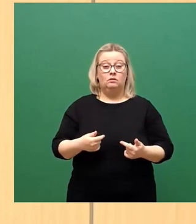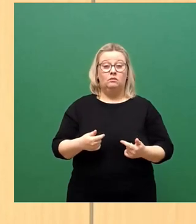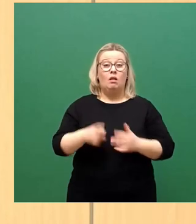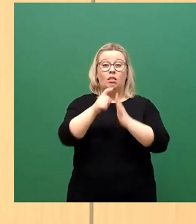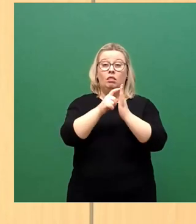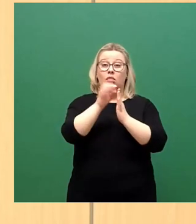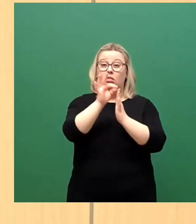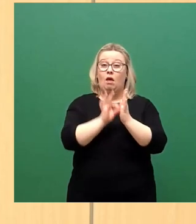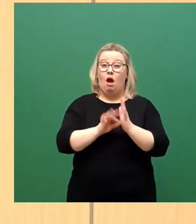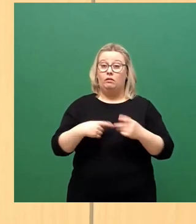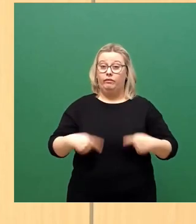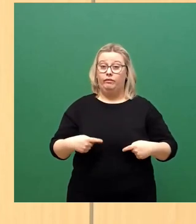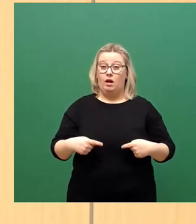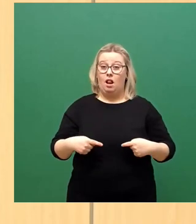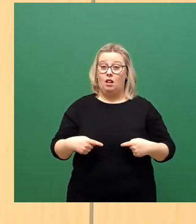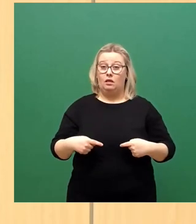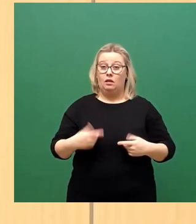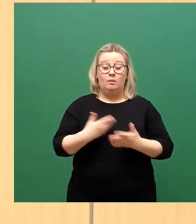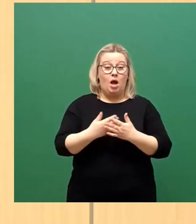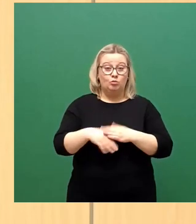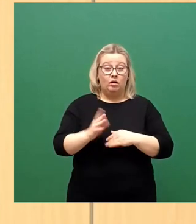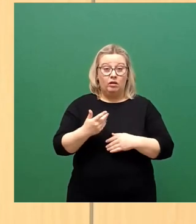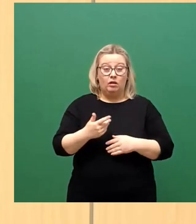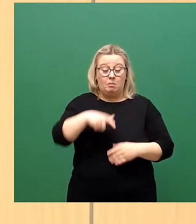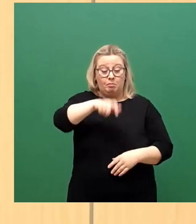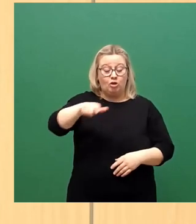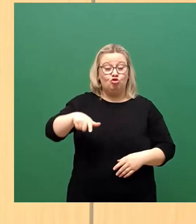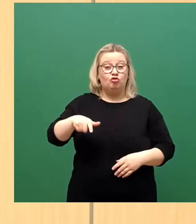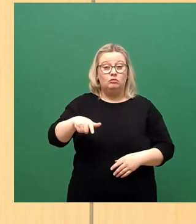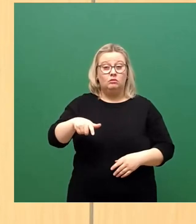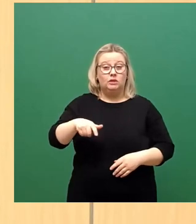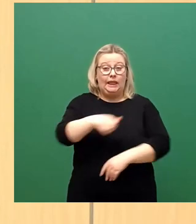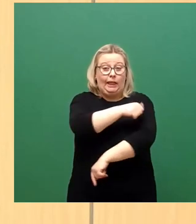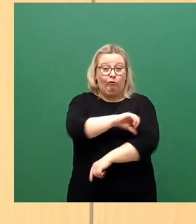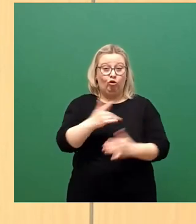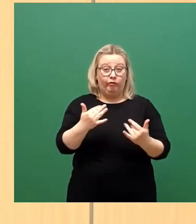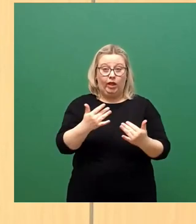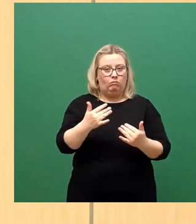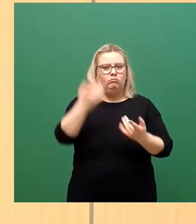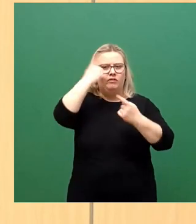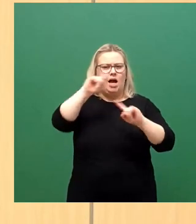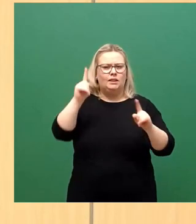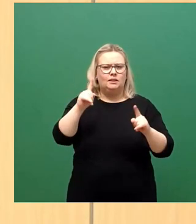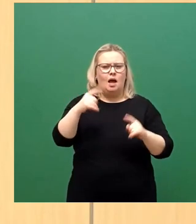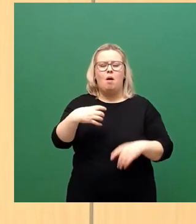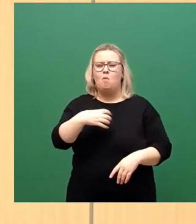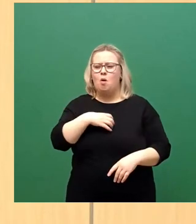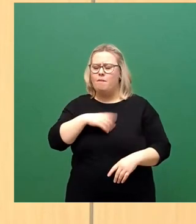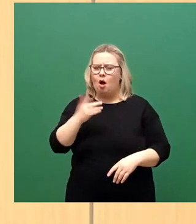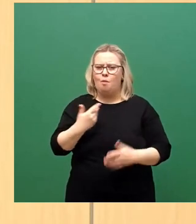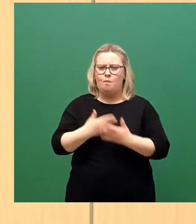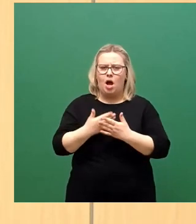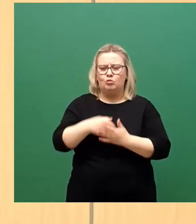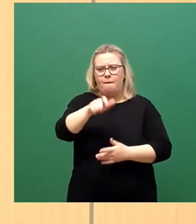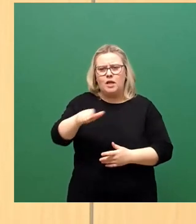Beispiel, wie gesagt, nicht, wie viele Menschen in Dresden geimpft sind. Aber vor allen Dingen fehlt es offensichtlich an fantasievollen Möglichkeiten, auch die Menschen dazu